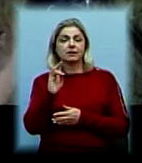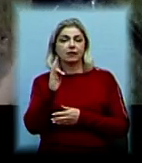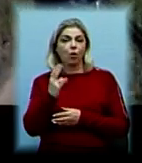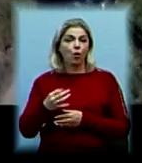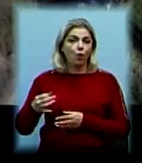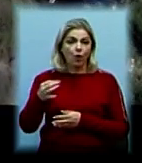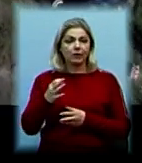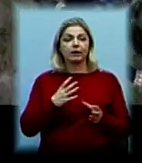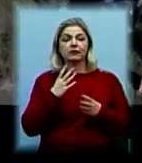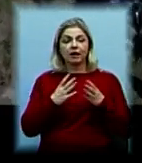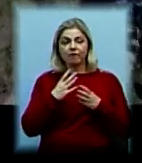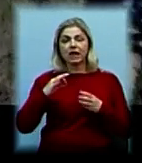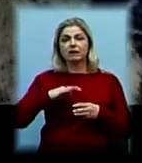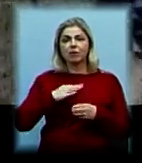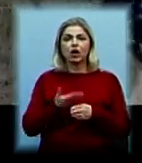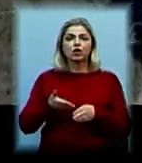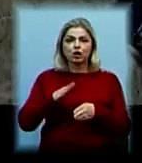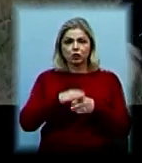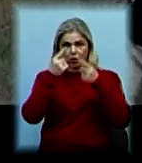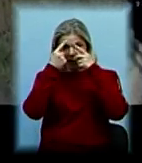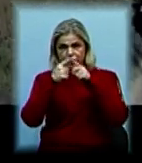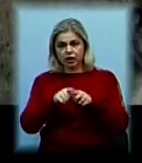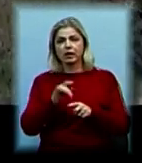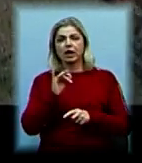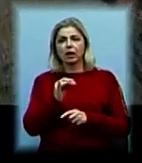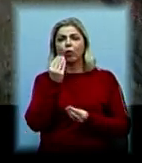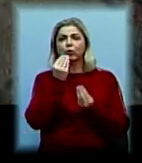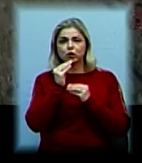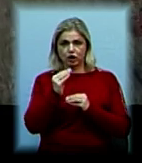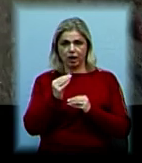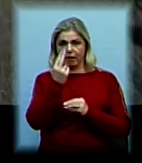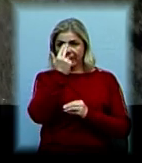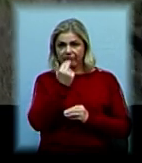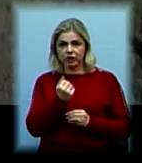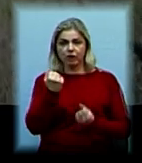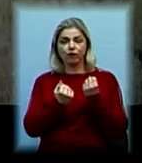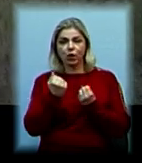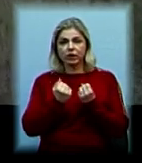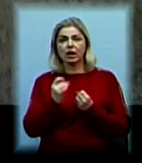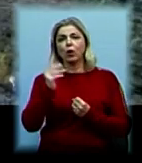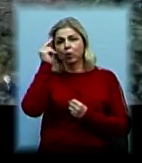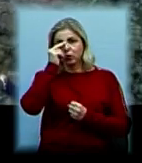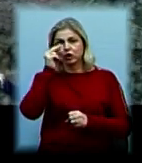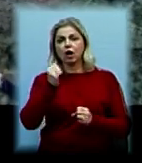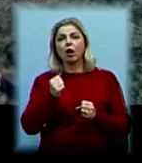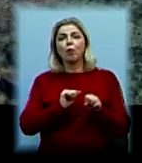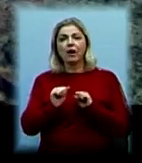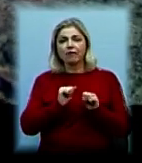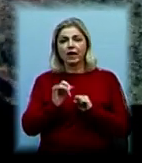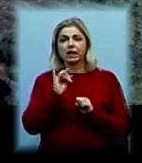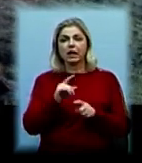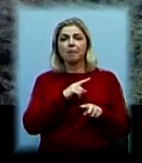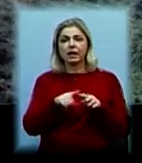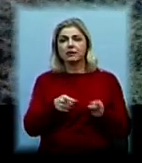тренувалися експлуатувати важку інженерну техніку, вдосконалювали навички водіння. Навчалися практичному управлінню та швидкому переміщенню